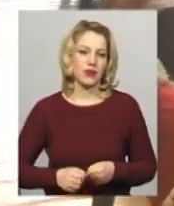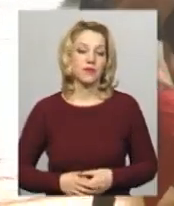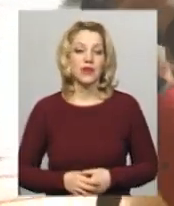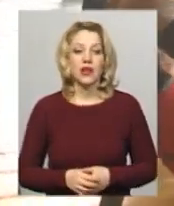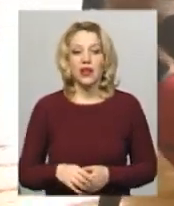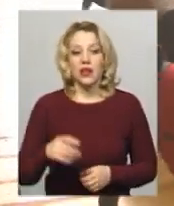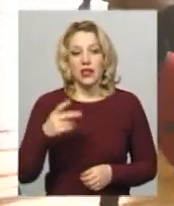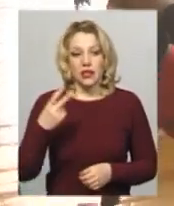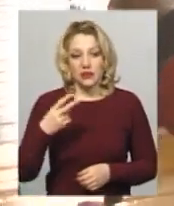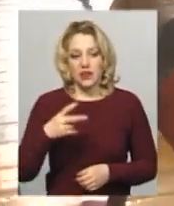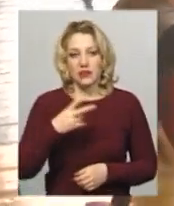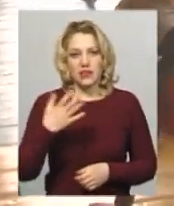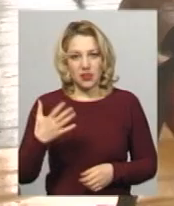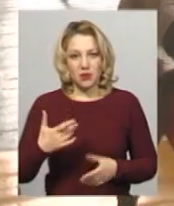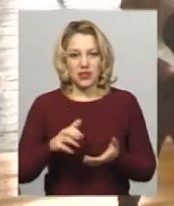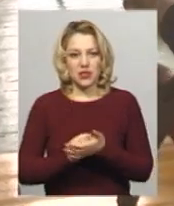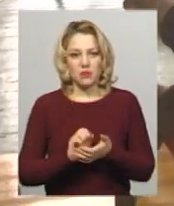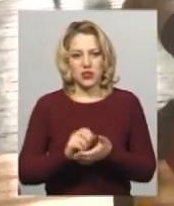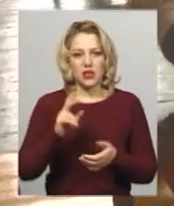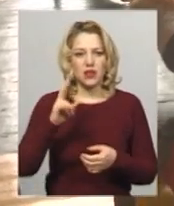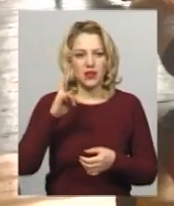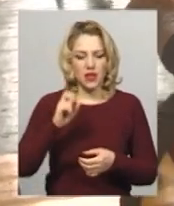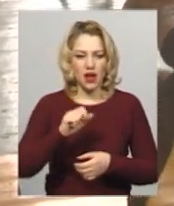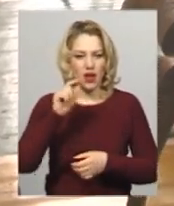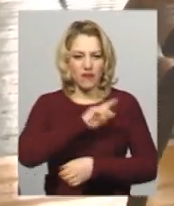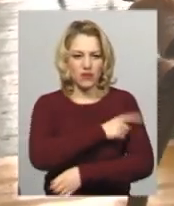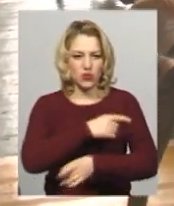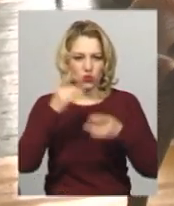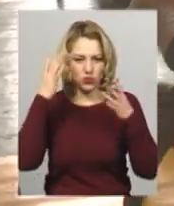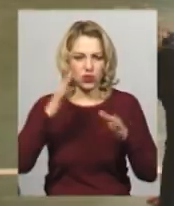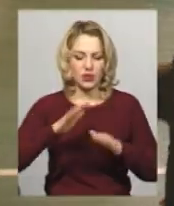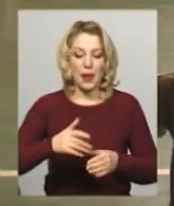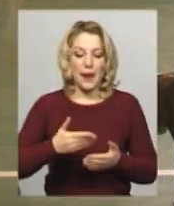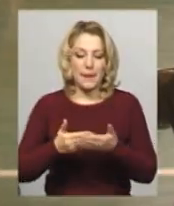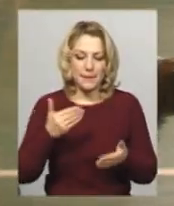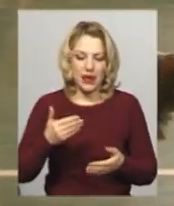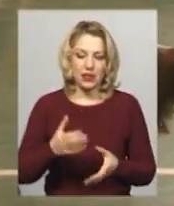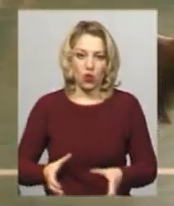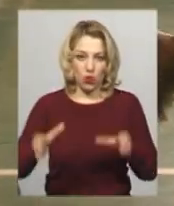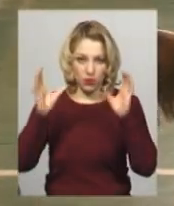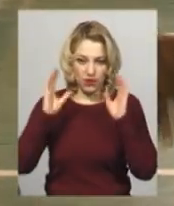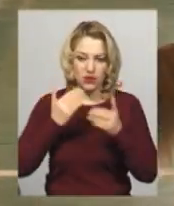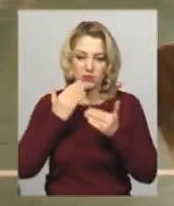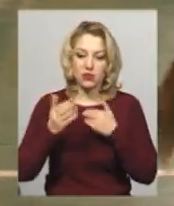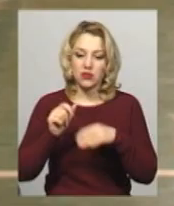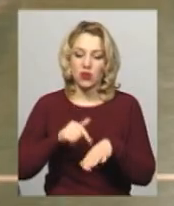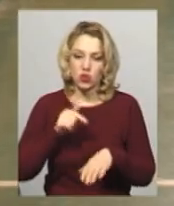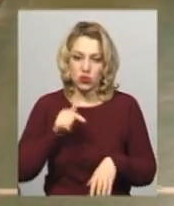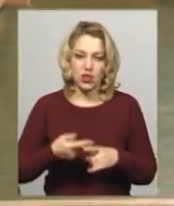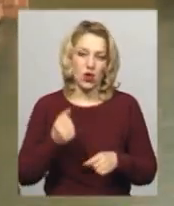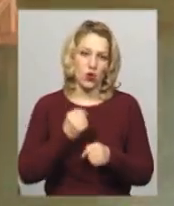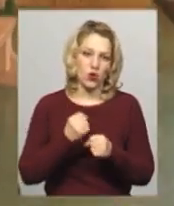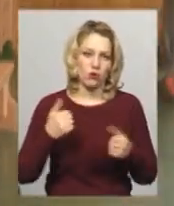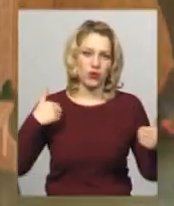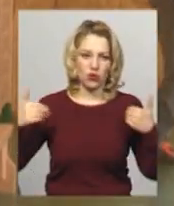20 з 28 учнів класу загортовуються на уроках фізкультури. Перед обливанням дітей запитують про самопочуття, згодом вони роблять розминку та виходять на